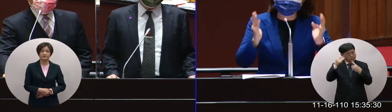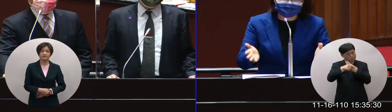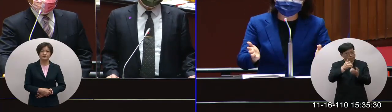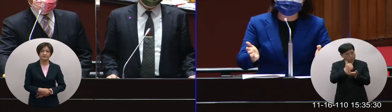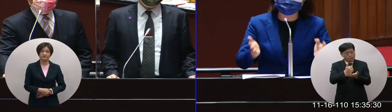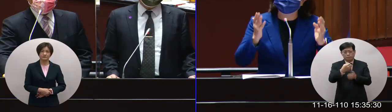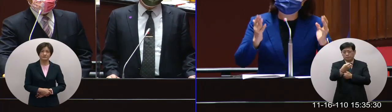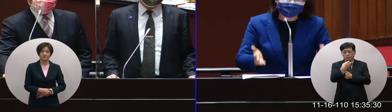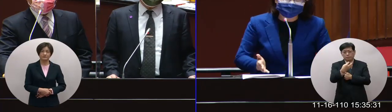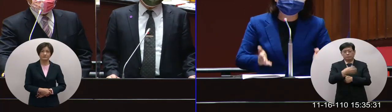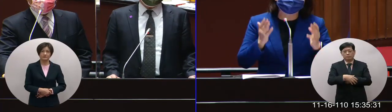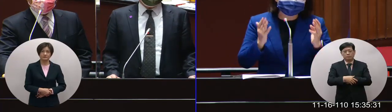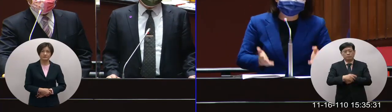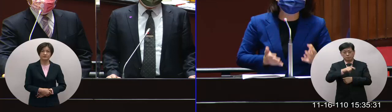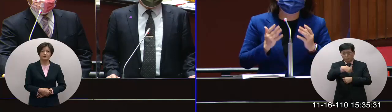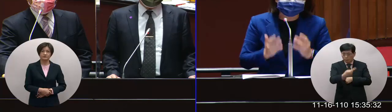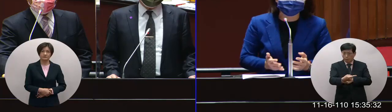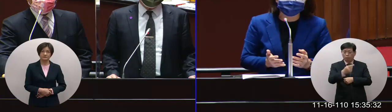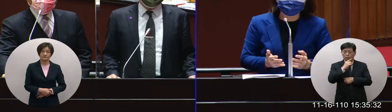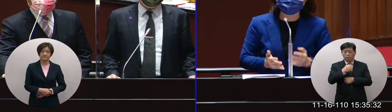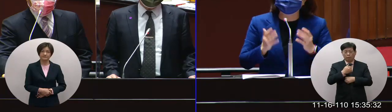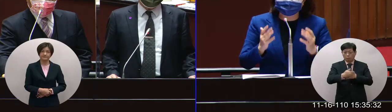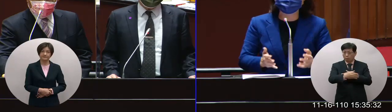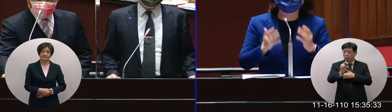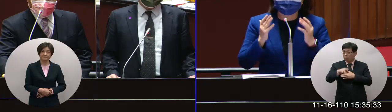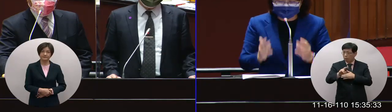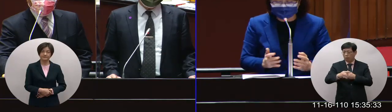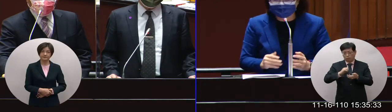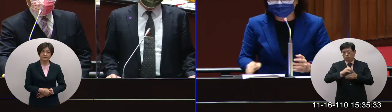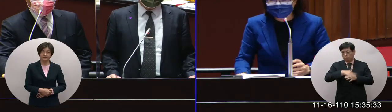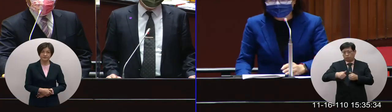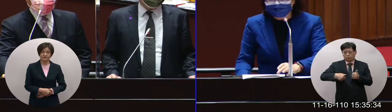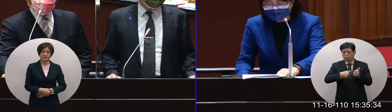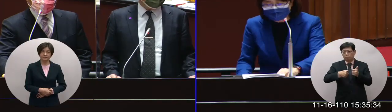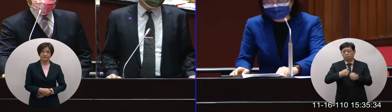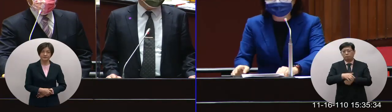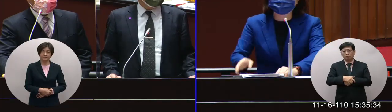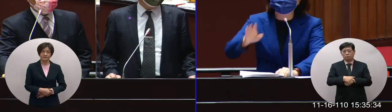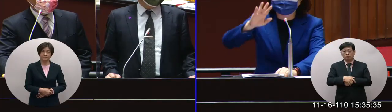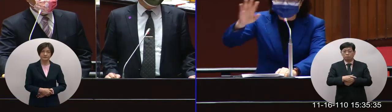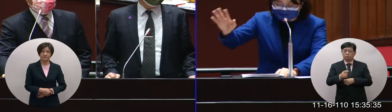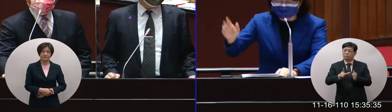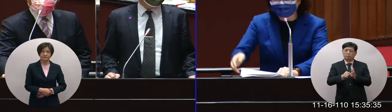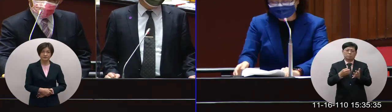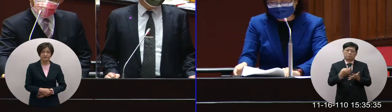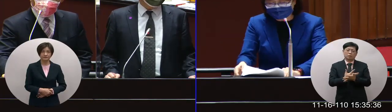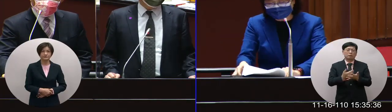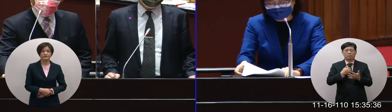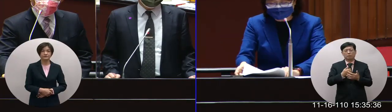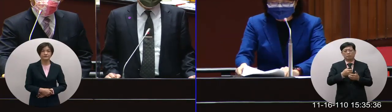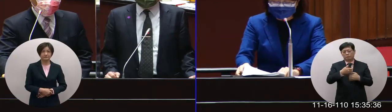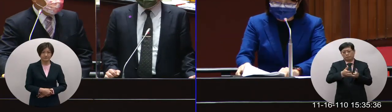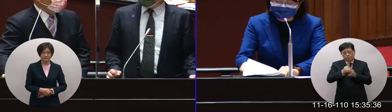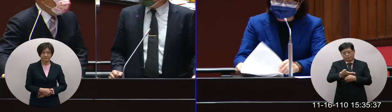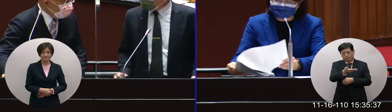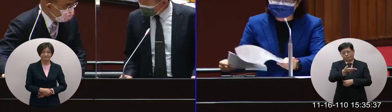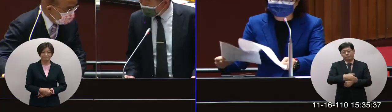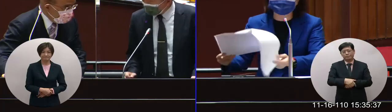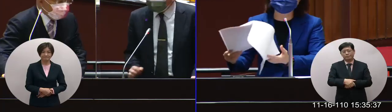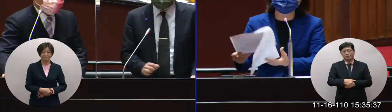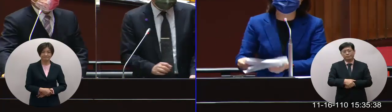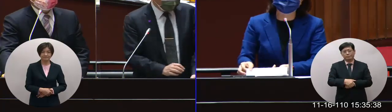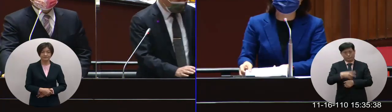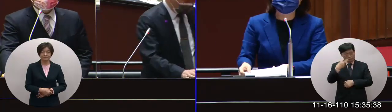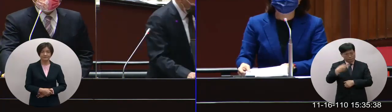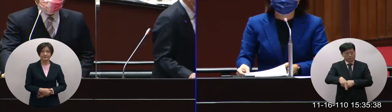來告訴我們後來相關的進度我們一定都要來追蹤不然因為時間關係部長請回喔我最好